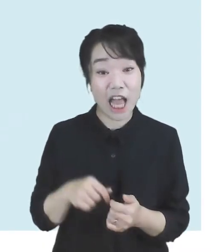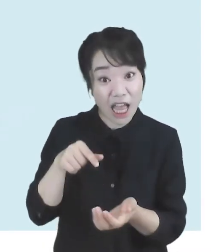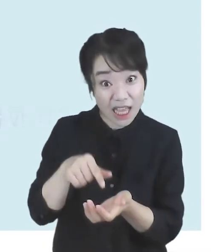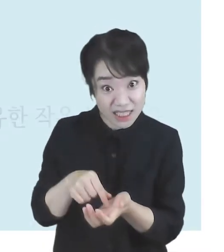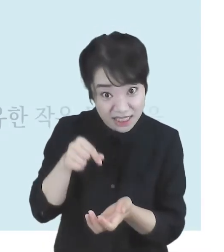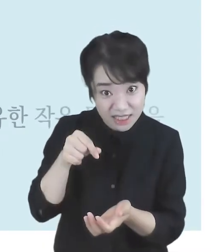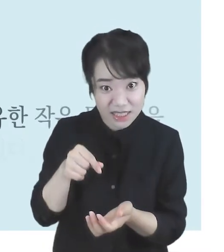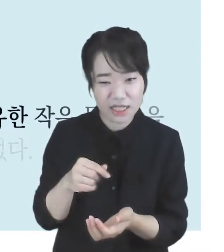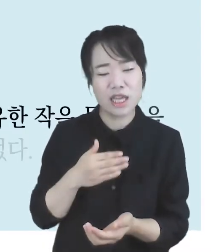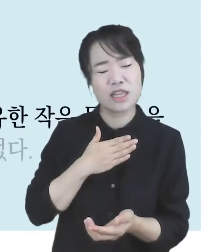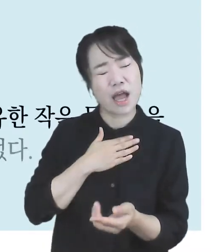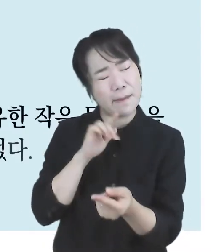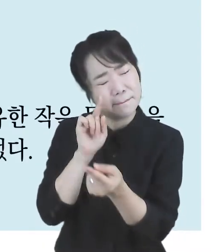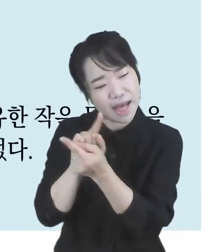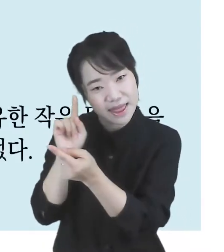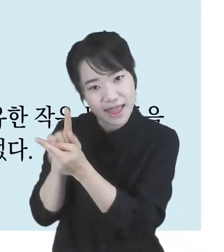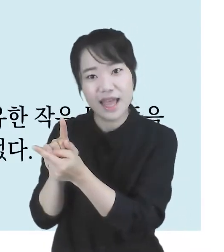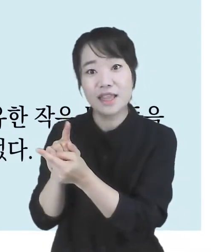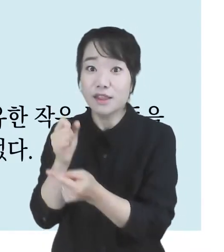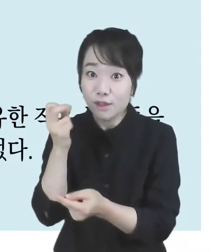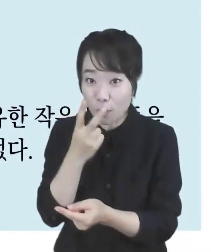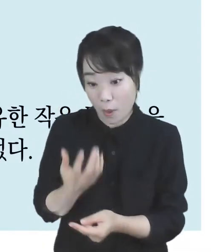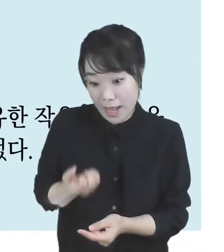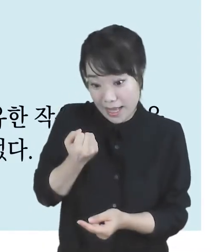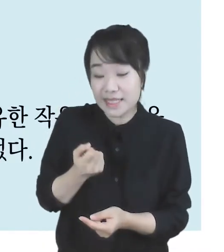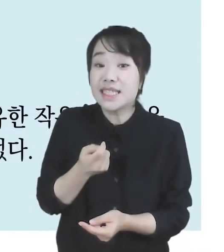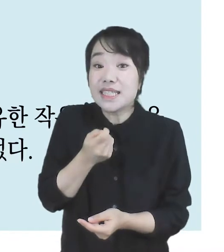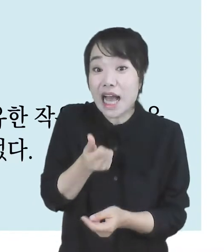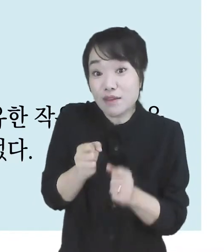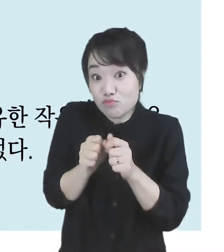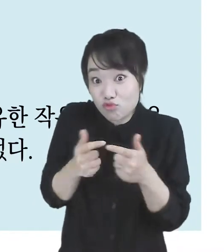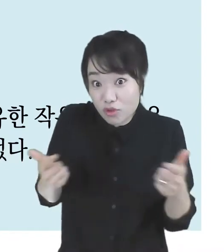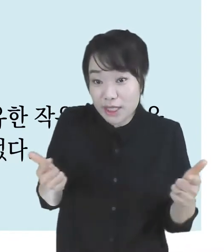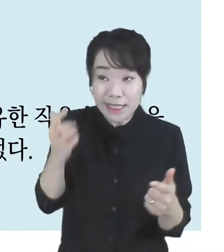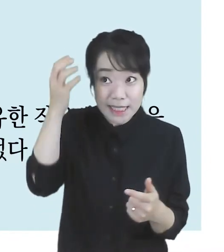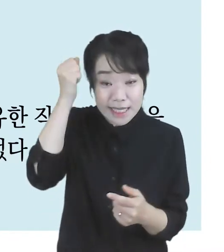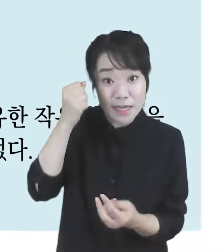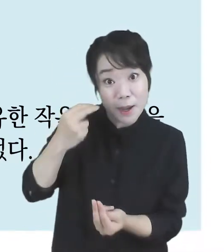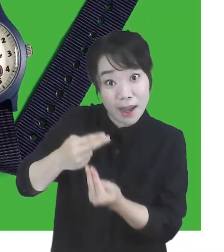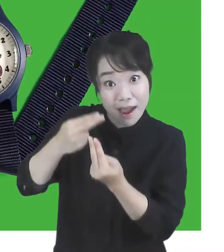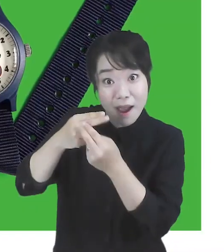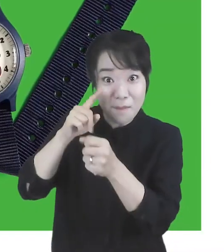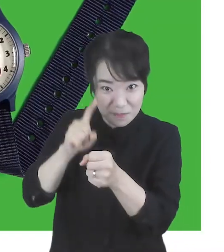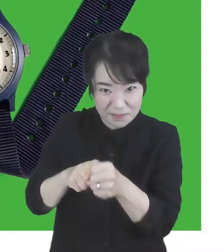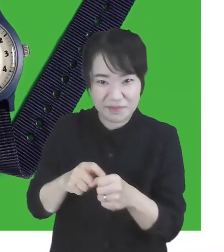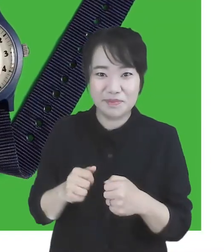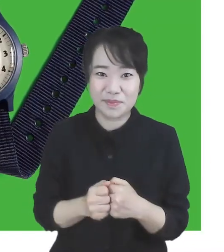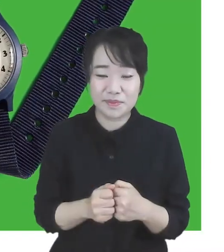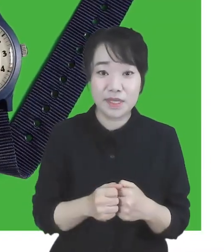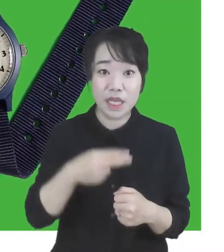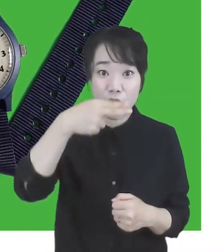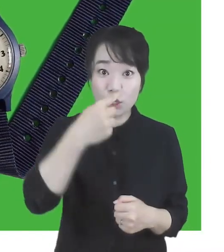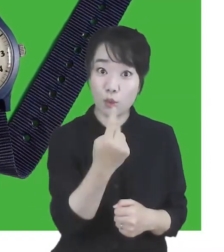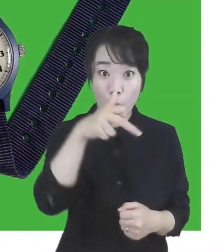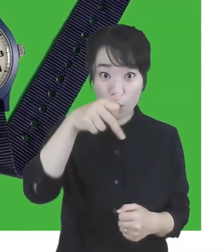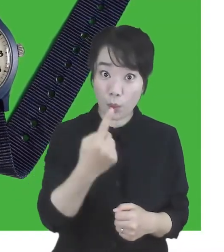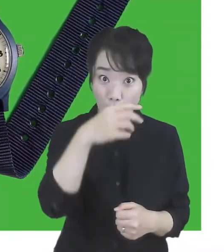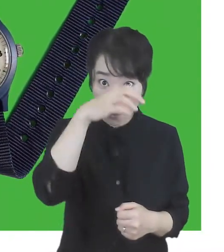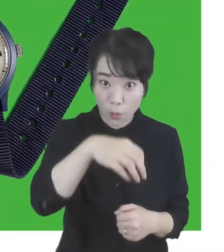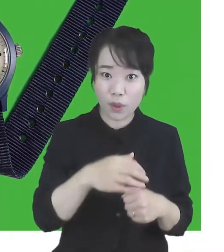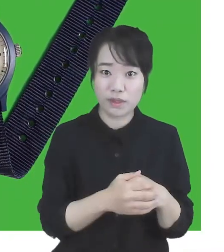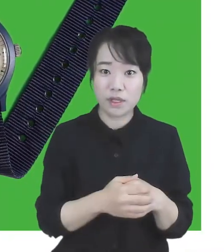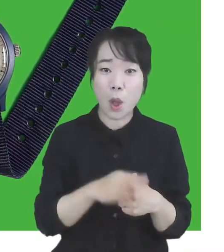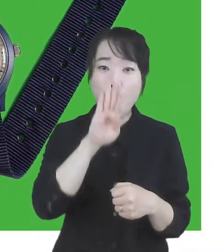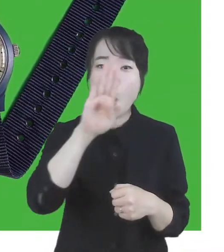단지 내가 마주치거나 소유한 작은 물건들을 기억하는 한 가지 방법이었다. 도쿄에서